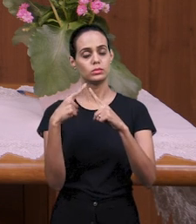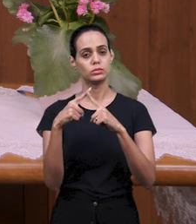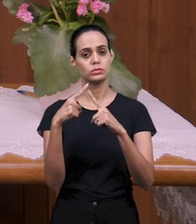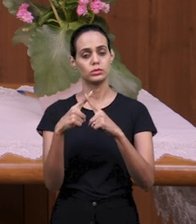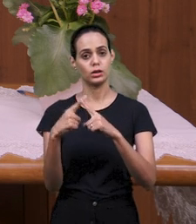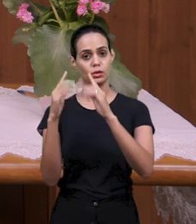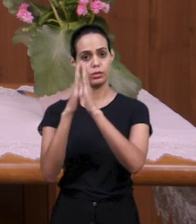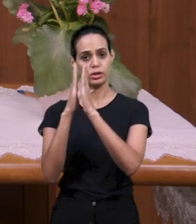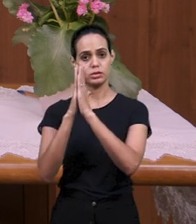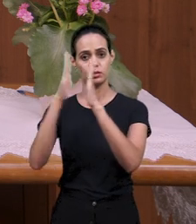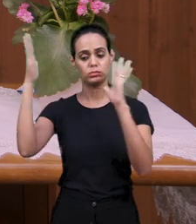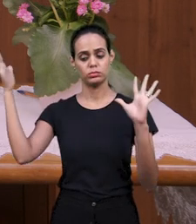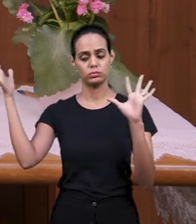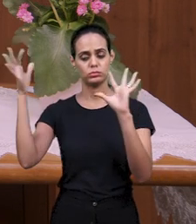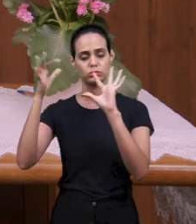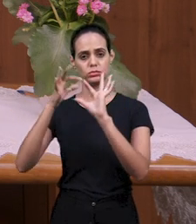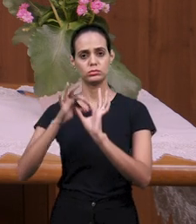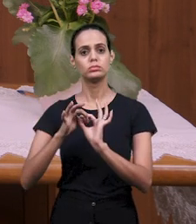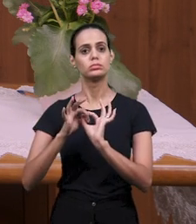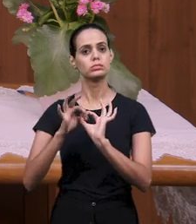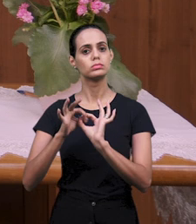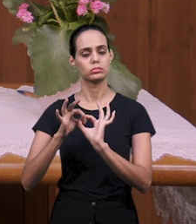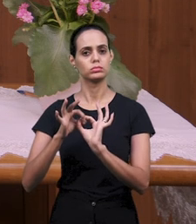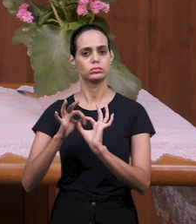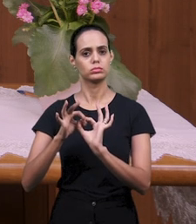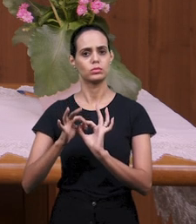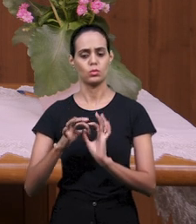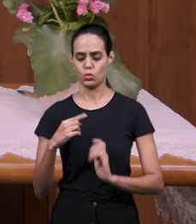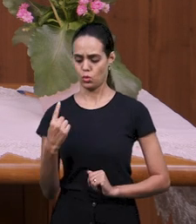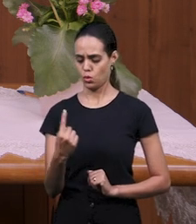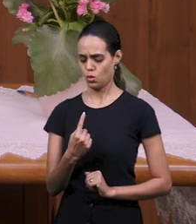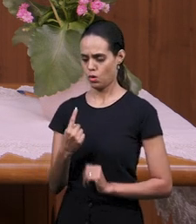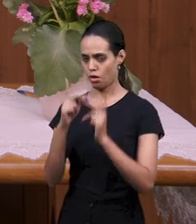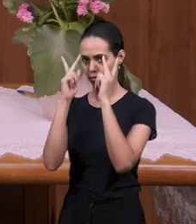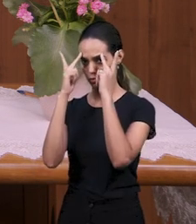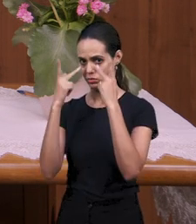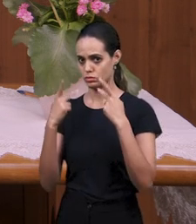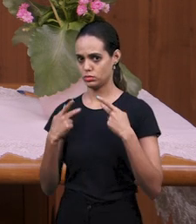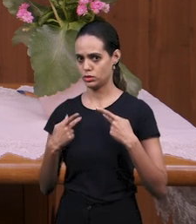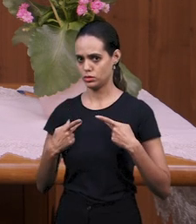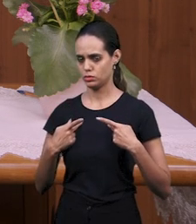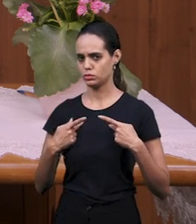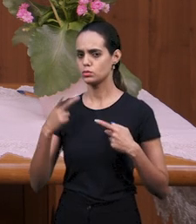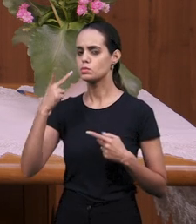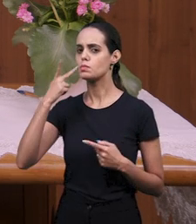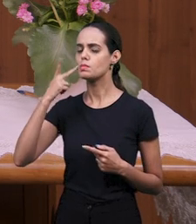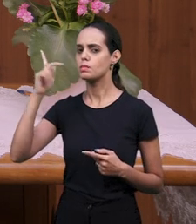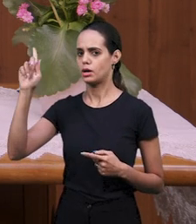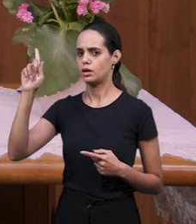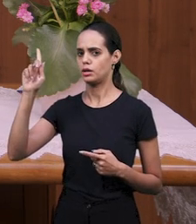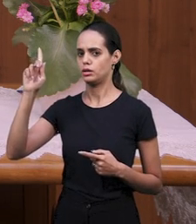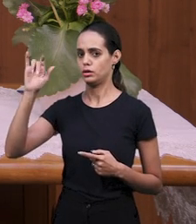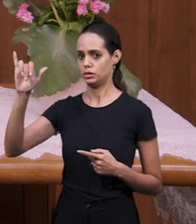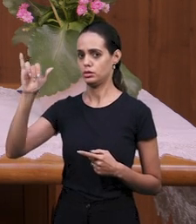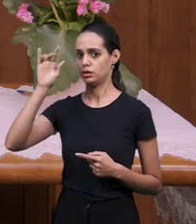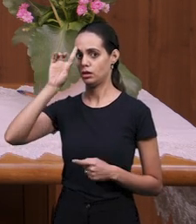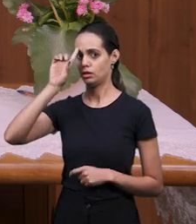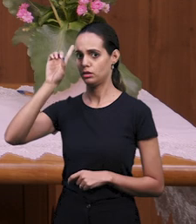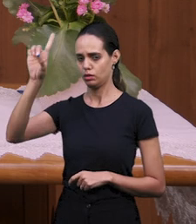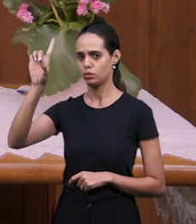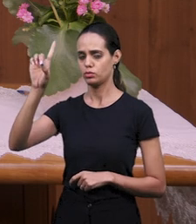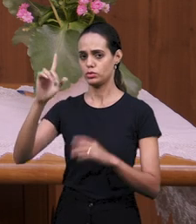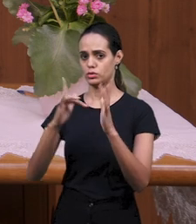связущее звено между нами и Богом Отцом, когда мы приходим в Его присутствие во имя Сына Его Иисуса Христа.